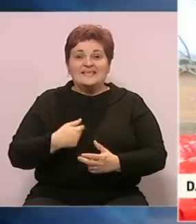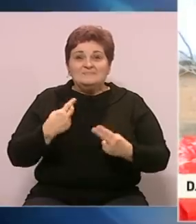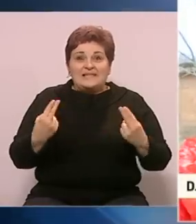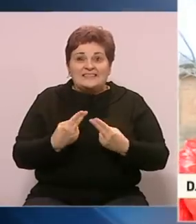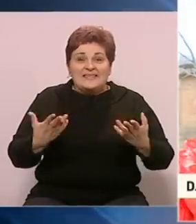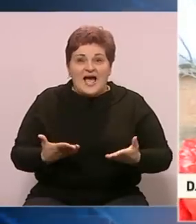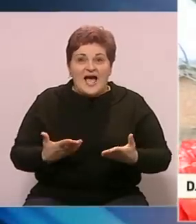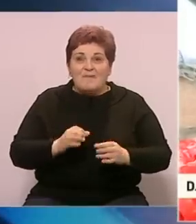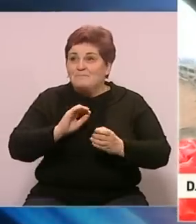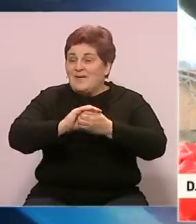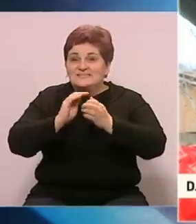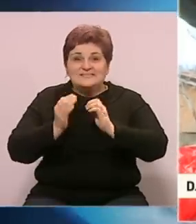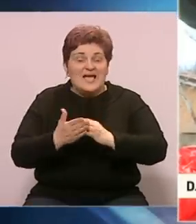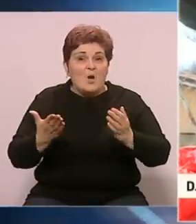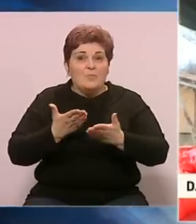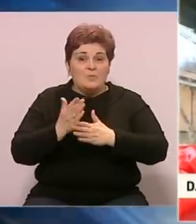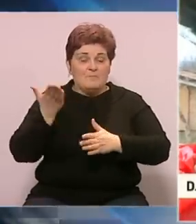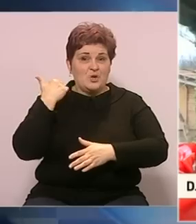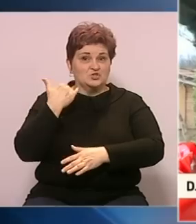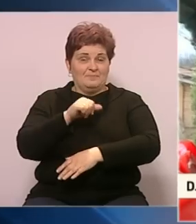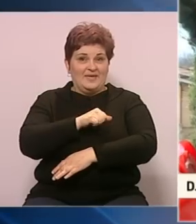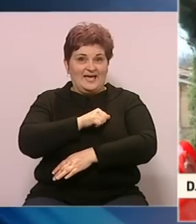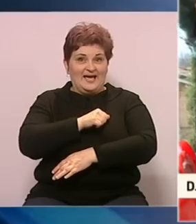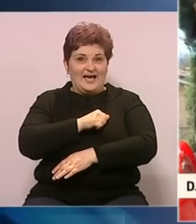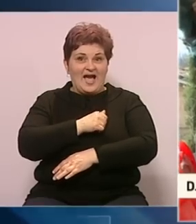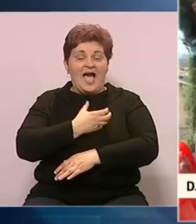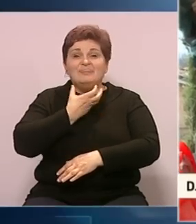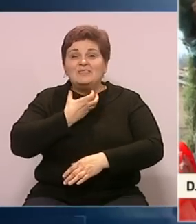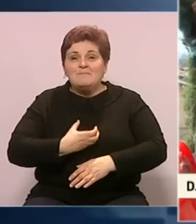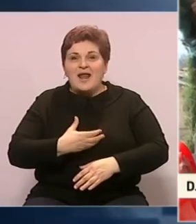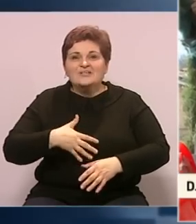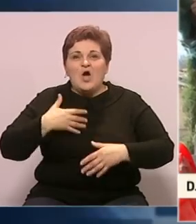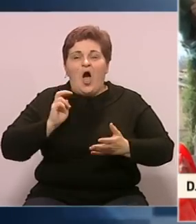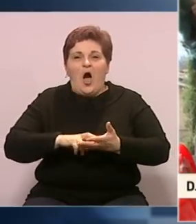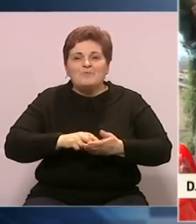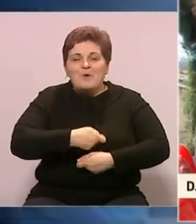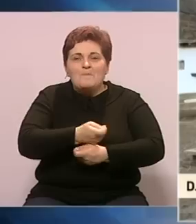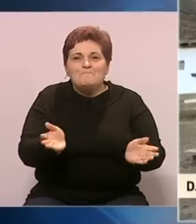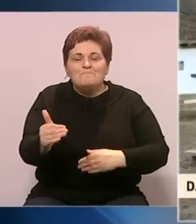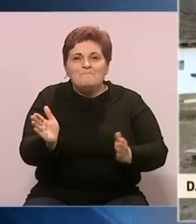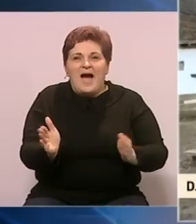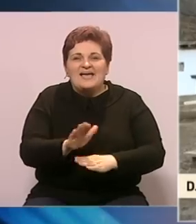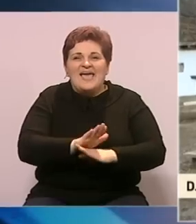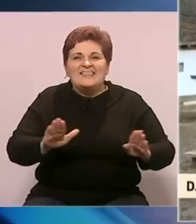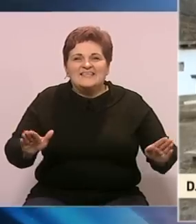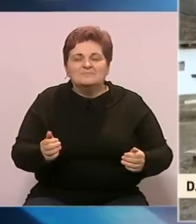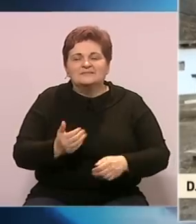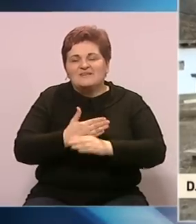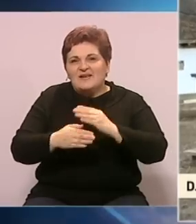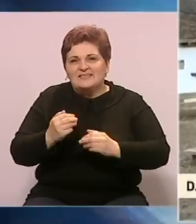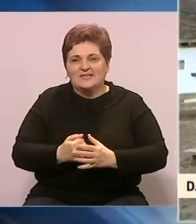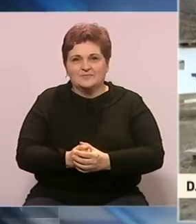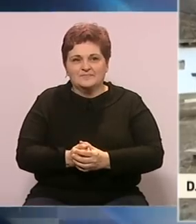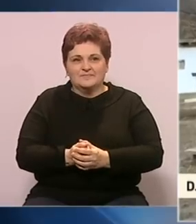Iako bez snijelja, kao što je bio slučaj u prošlim godinama, djed Mraz je obradovao i podijelio novogodišnje paketiće djeci sa poteškoćama u